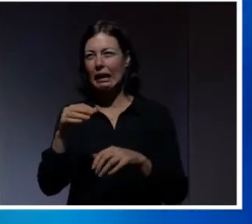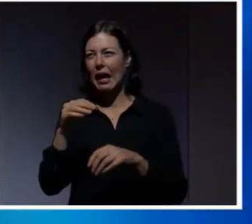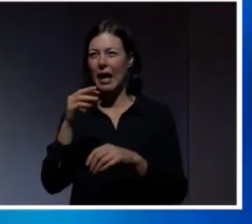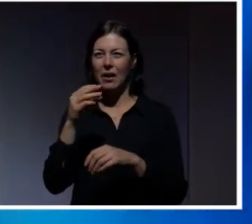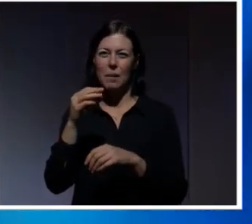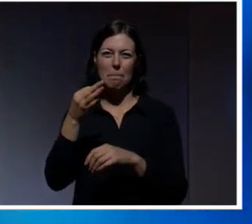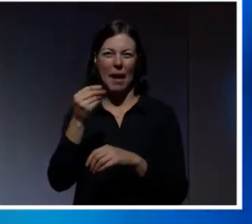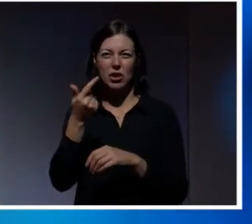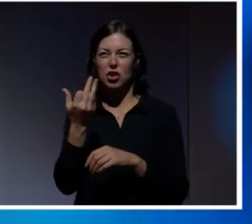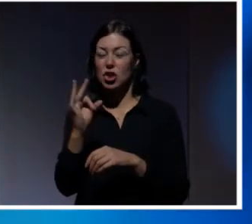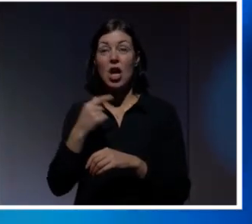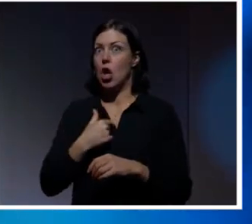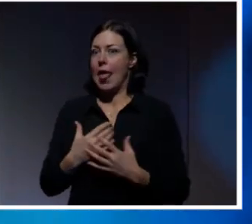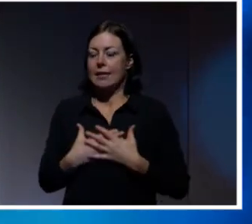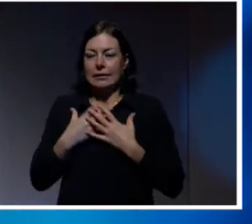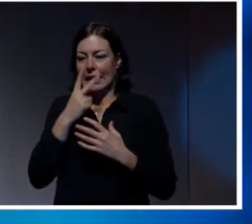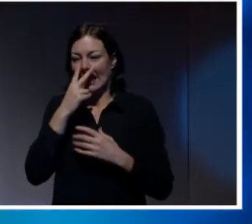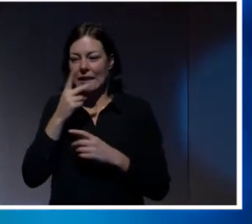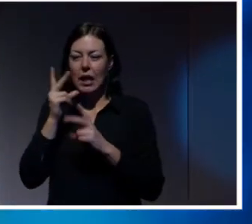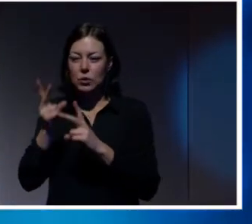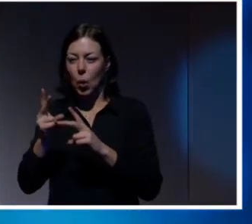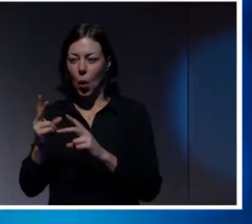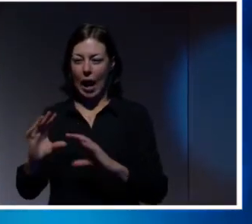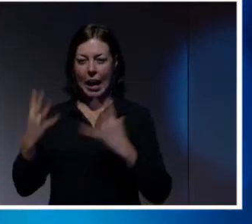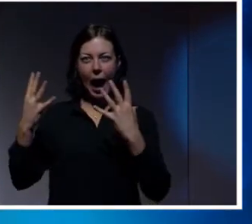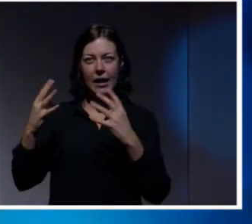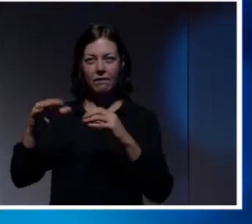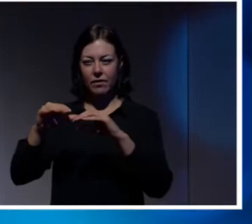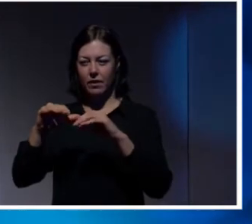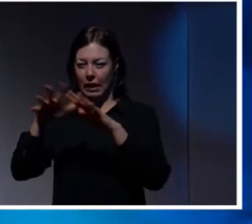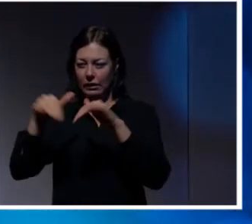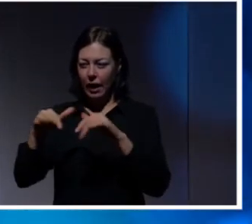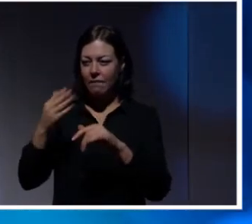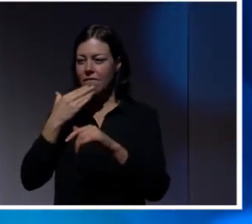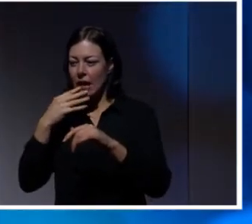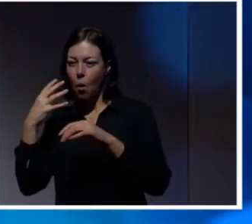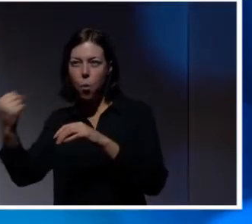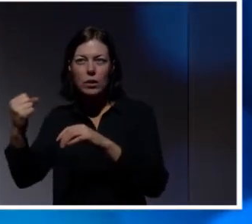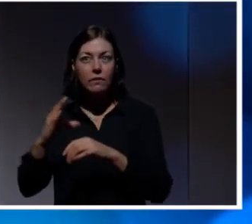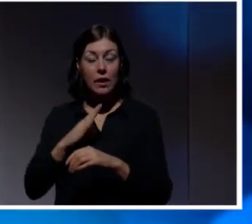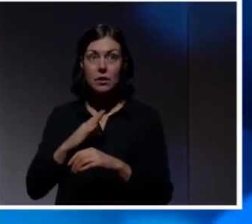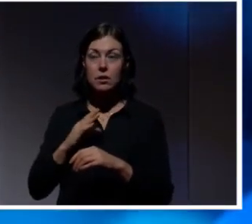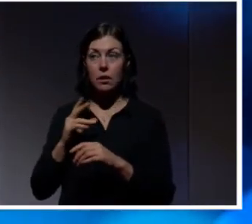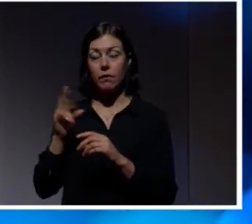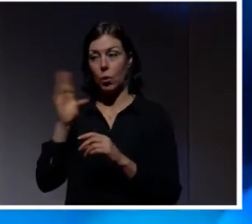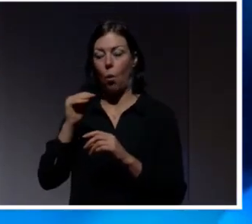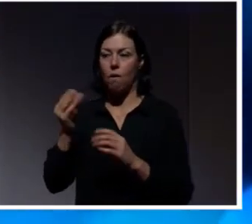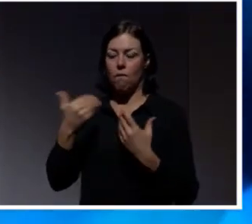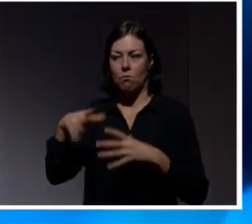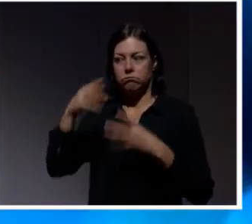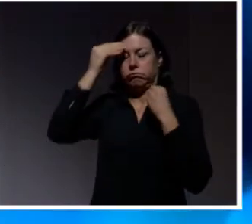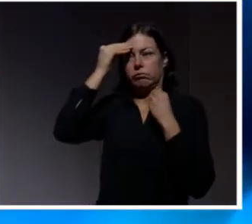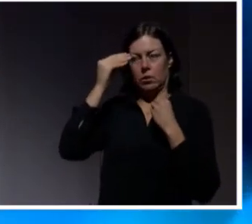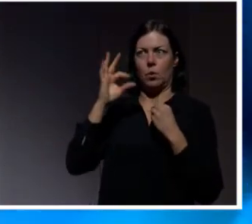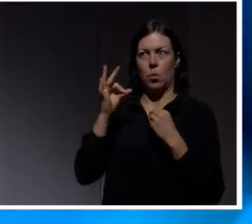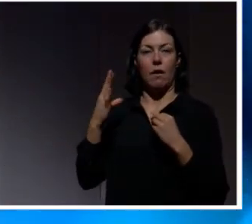att kolla på sådana här live cyberthreatmaps. För det ger en någon sorts bild av att det händer saker hela tiden. Och det gör det ju faktiskt.